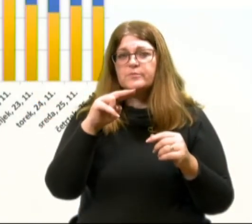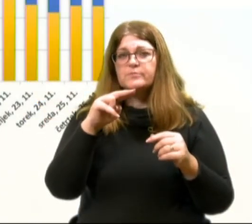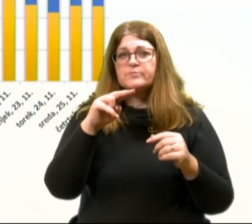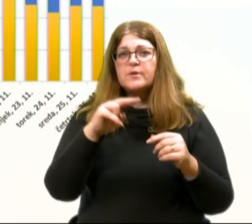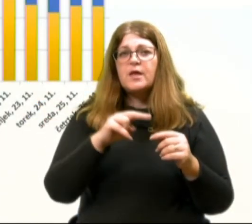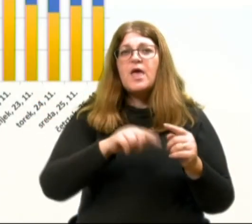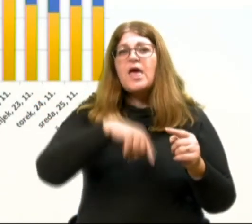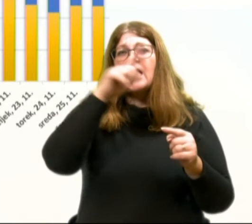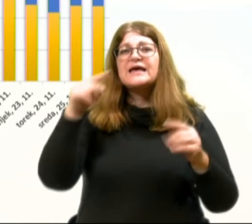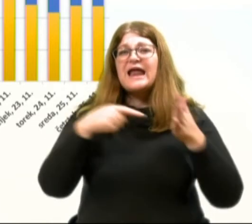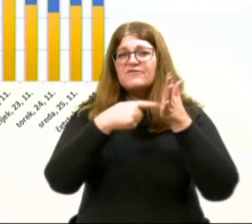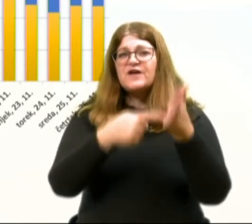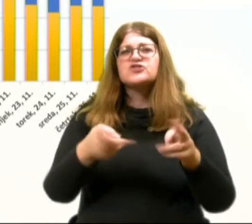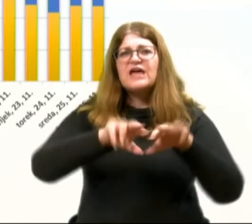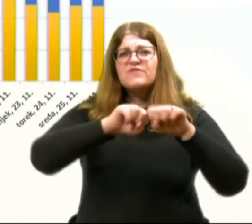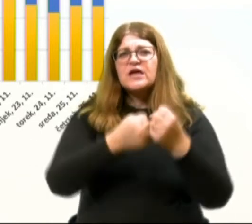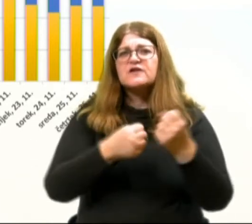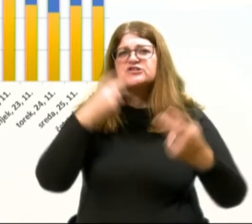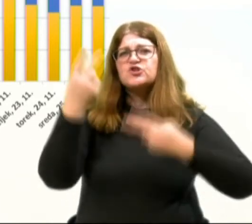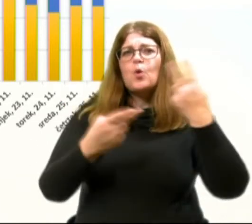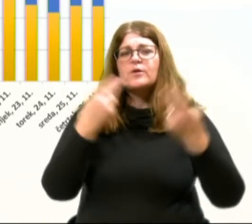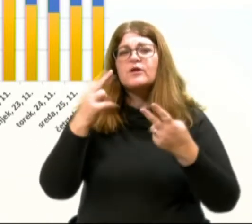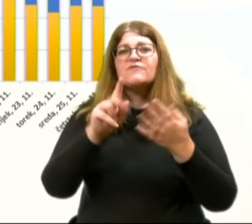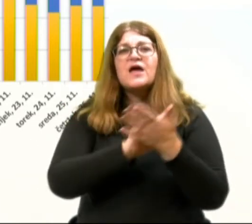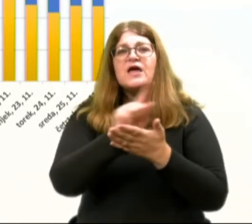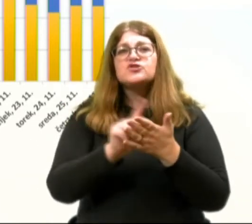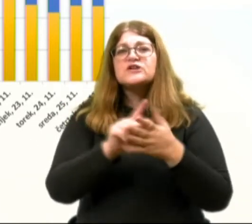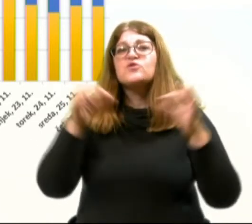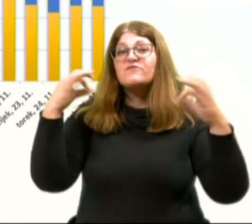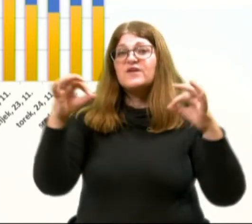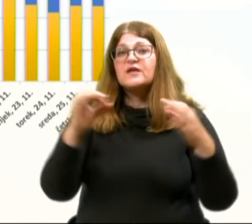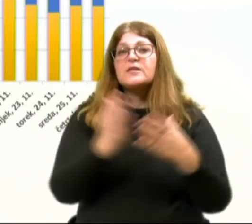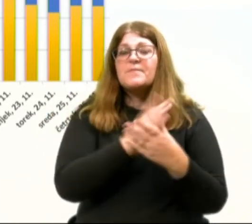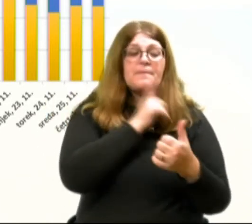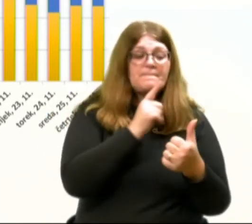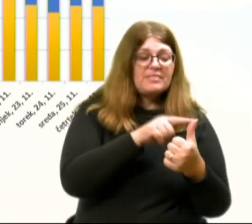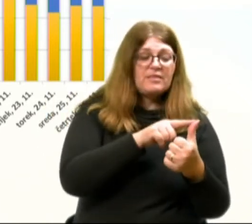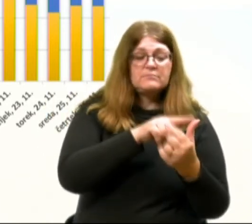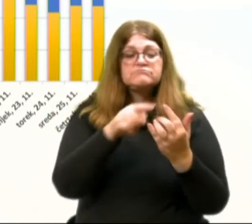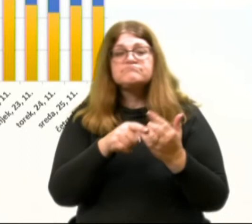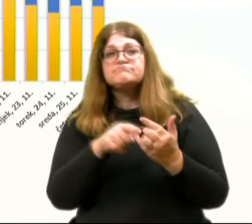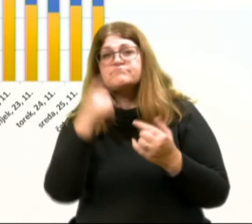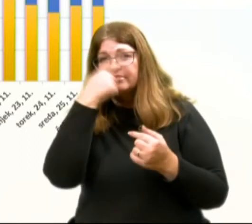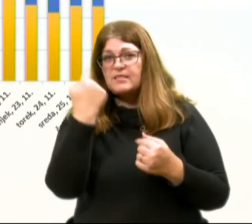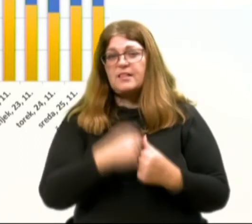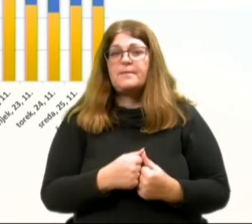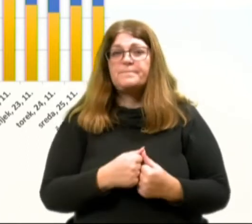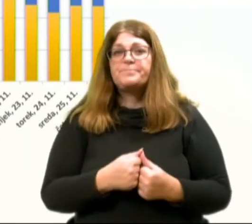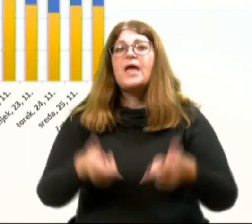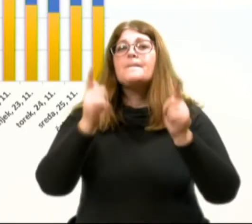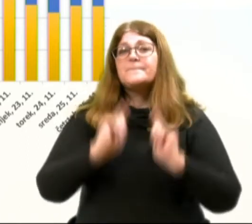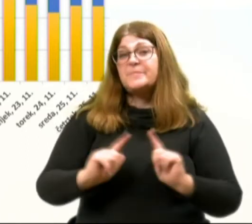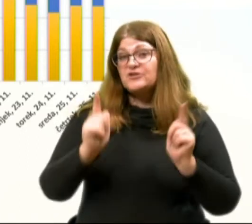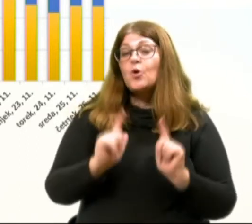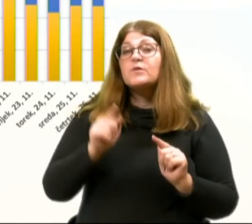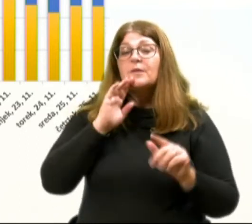Graf kaže, da je največ kršitev obravnavenih v času vikenda, torej med petkom in nedeljo. Pričakovali